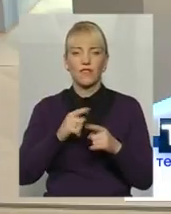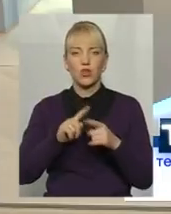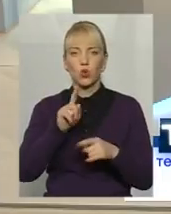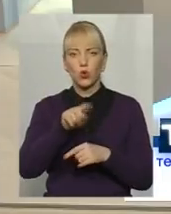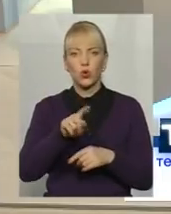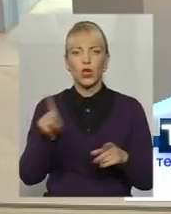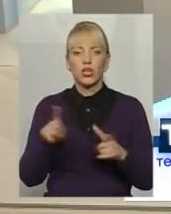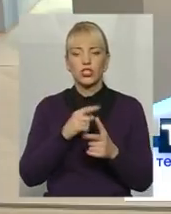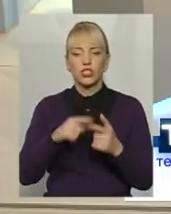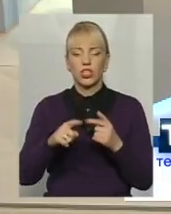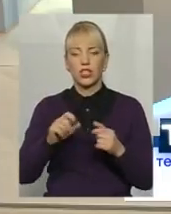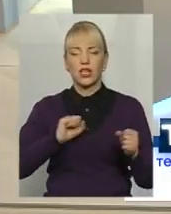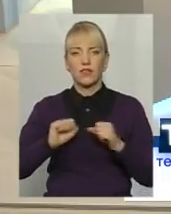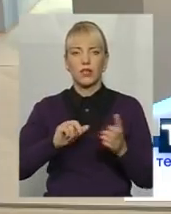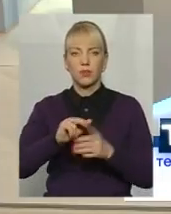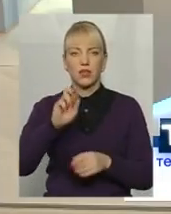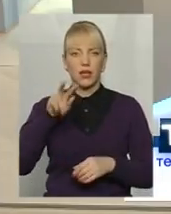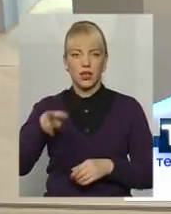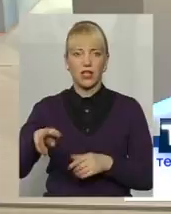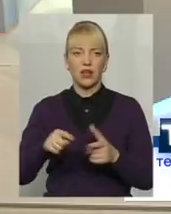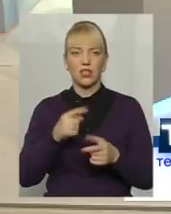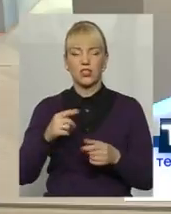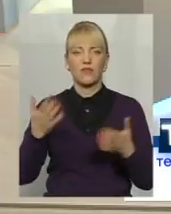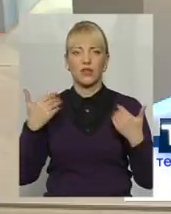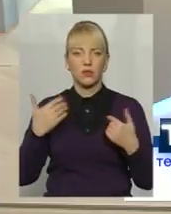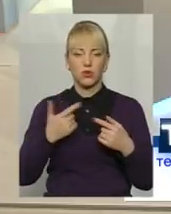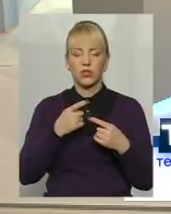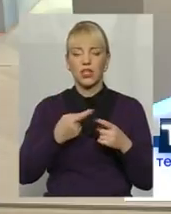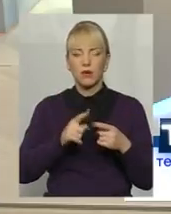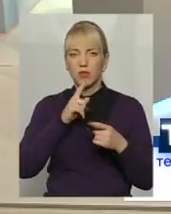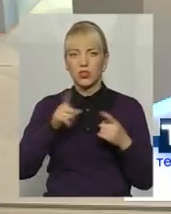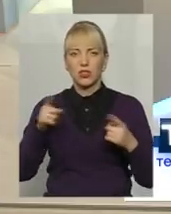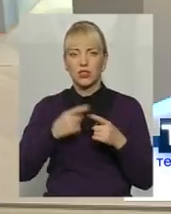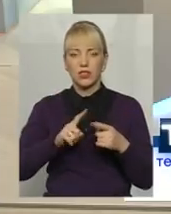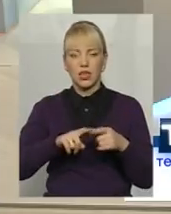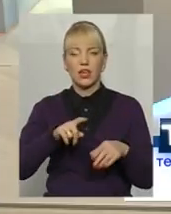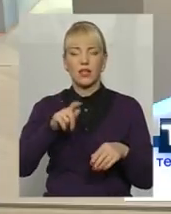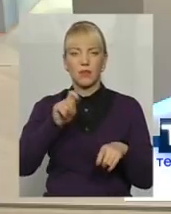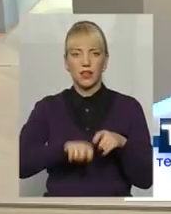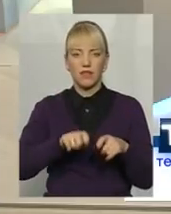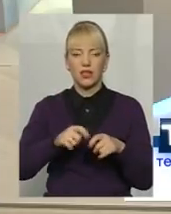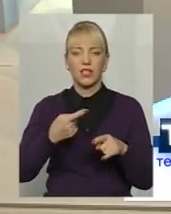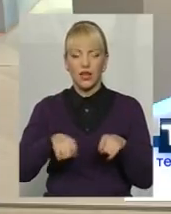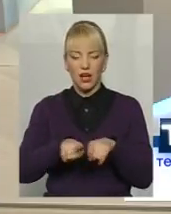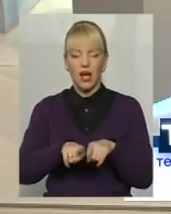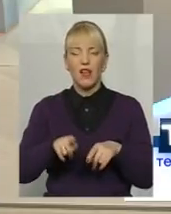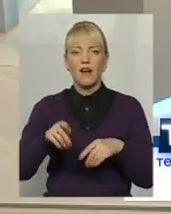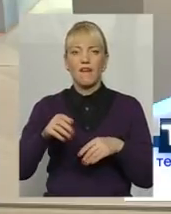може піти на лікарняний, чи піти в відпустку і так далі на час цієї перевірки, така фінансова санкція, якщо будуть перешкоди,